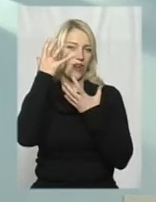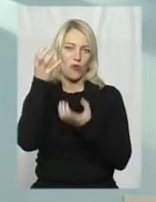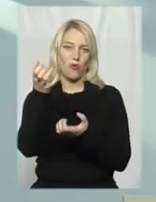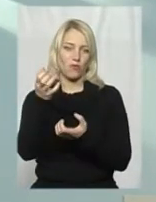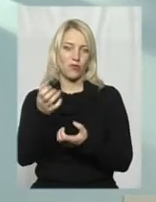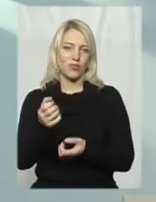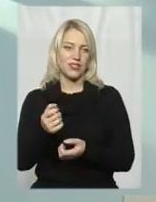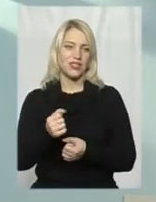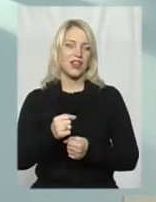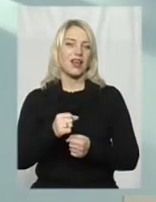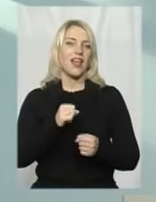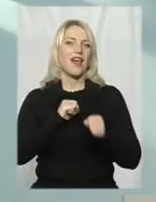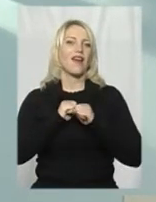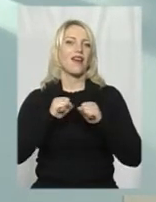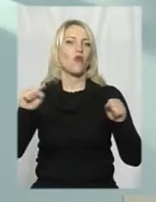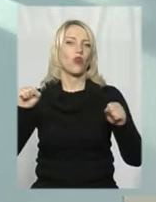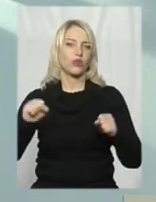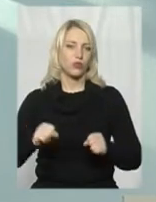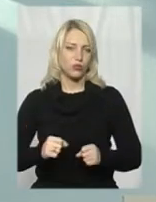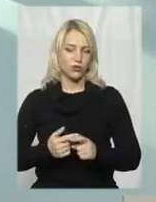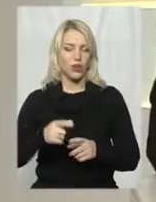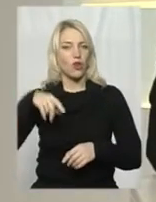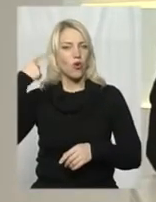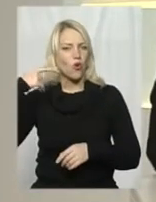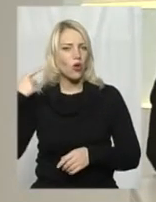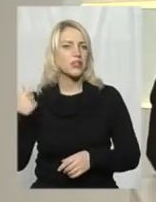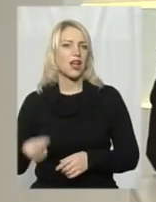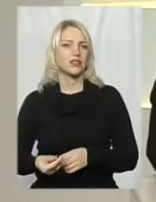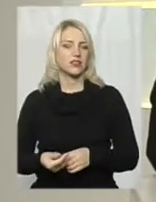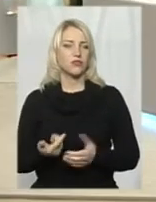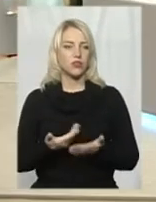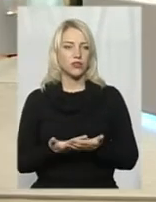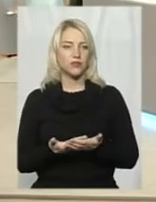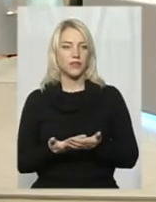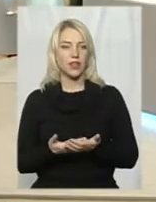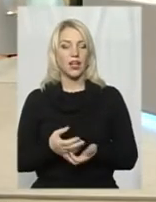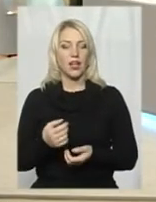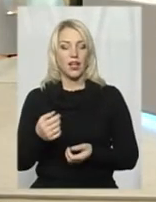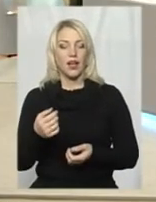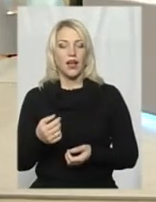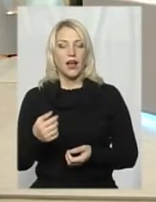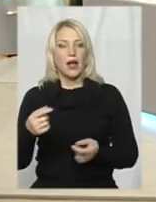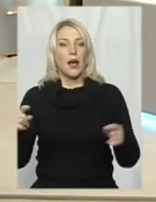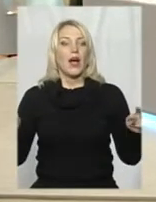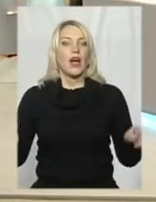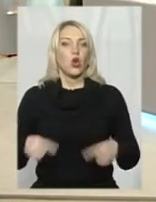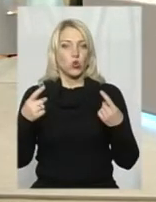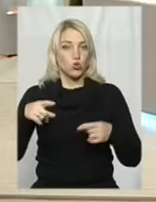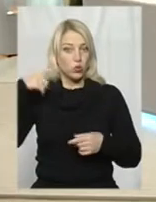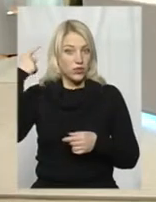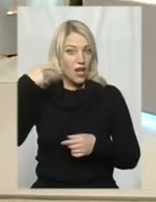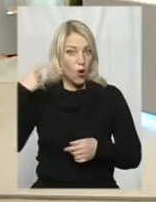героїкою? Козацтва, Я вважаю, що якраз реконструкції козацтва